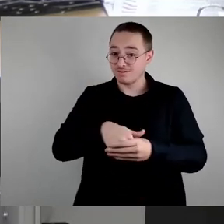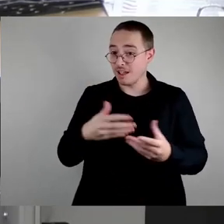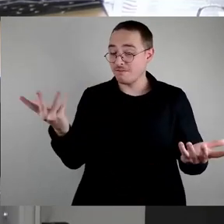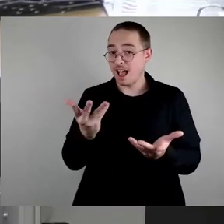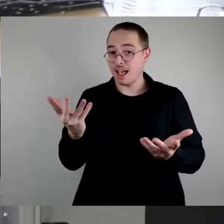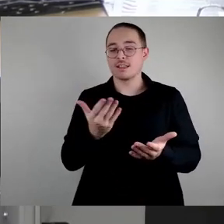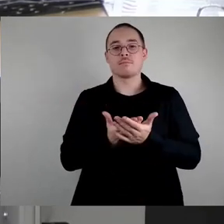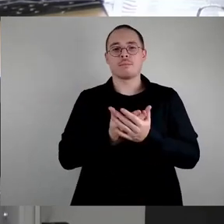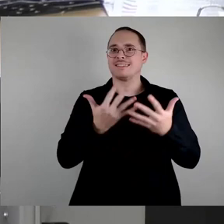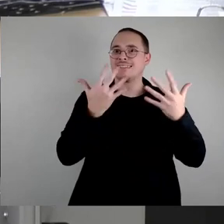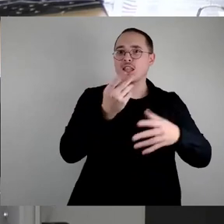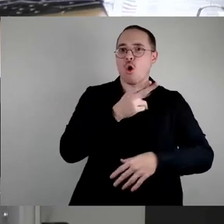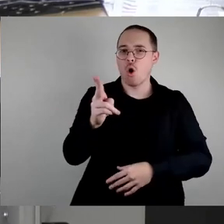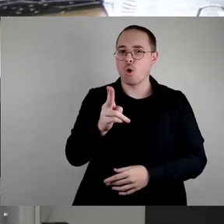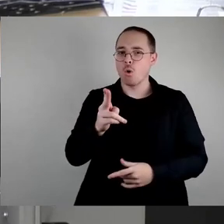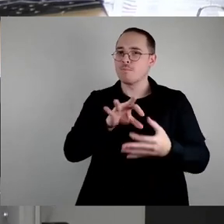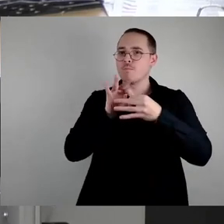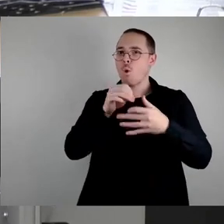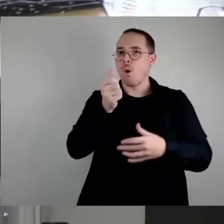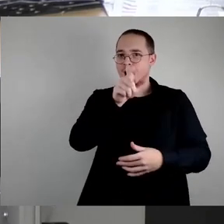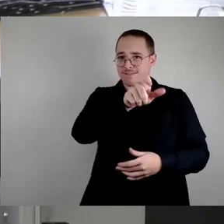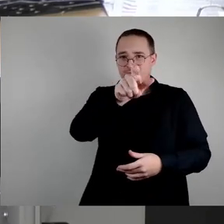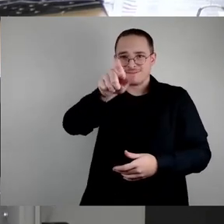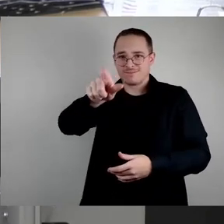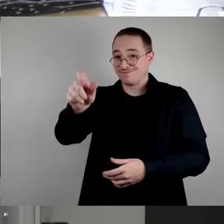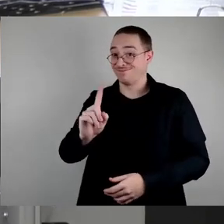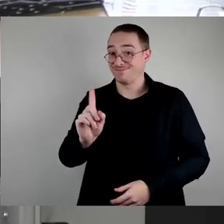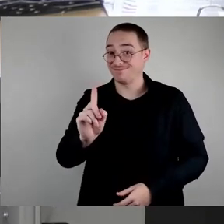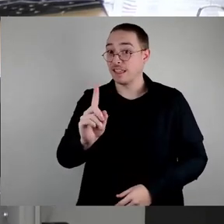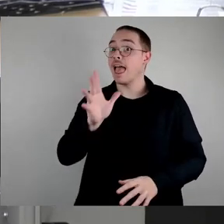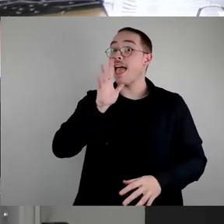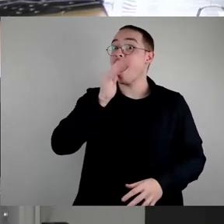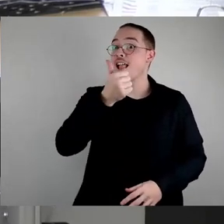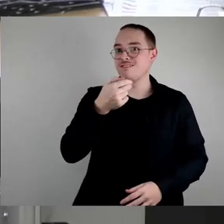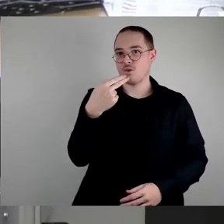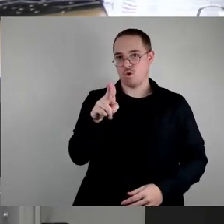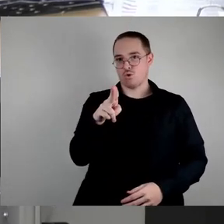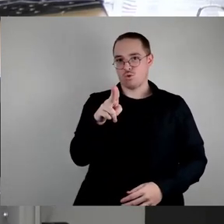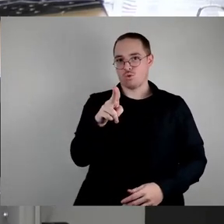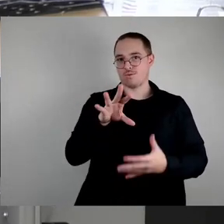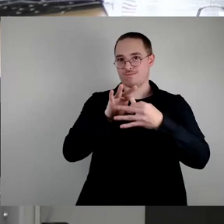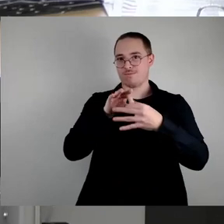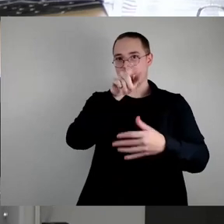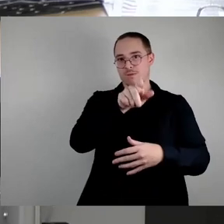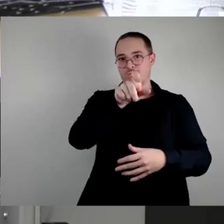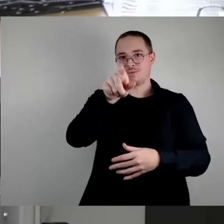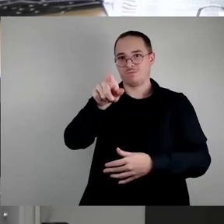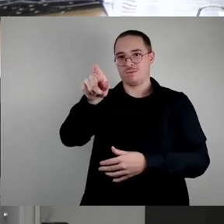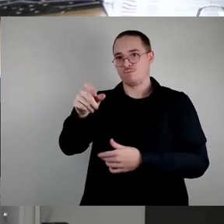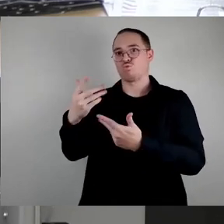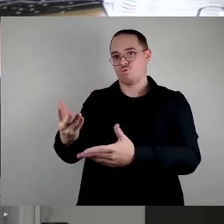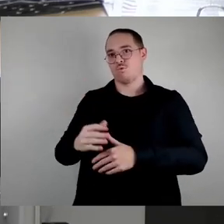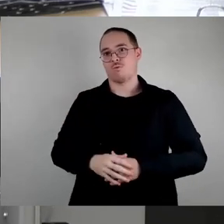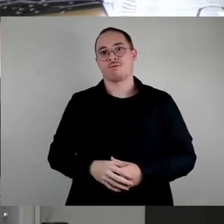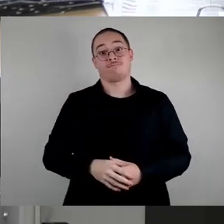10 Euro. Die Grünen haben da jetzt keine Lust mehr drauf, hat der Hans gesagt, dass wir die 11 Euro, die wir mit dem Haushalt für letztes Jahr beschlossen haben, dann jetzt auch